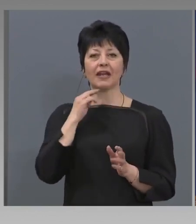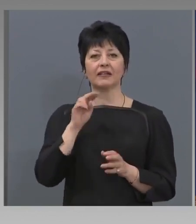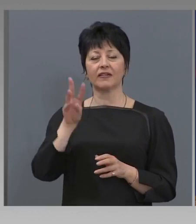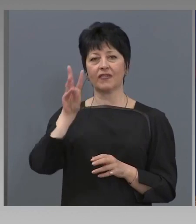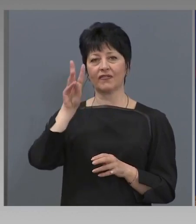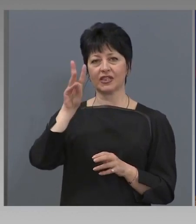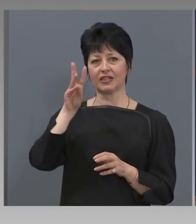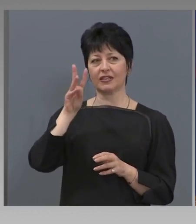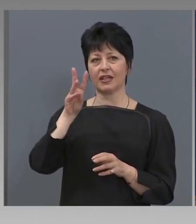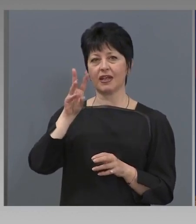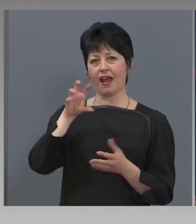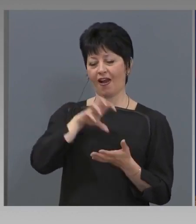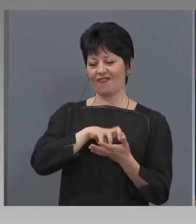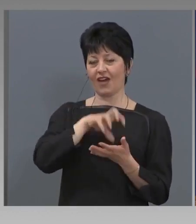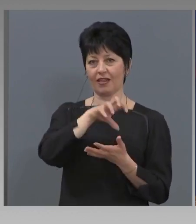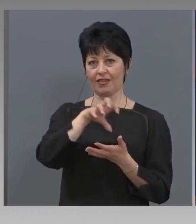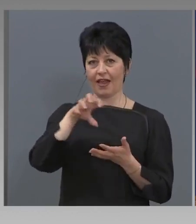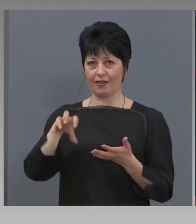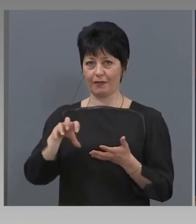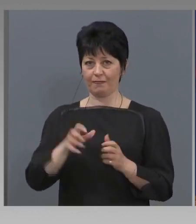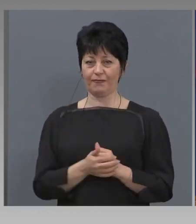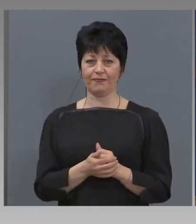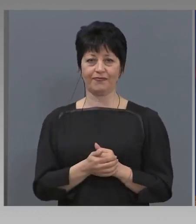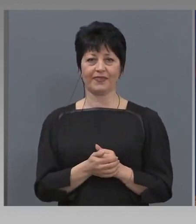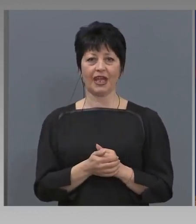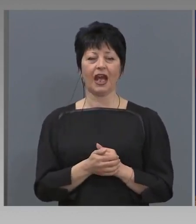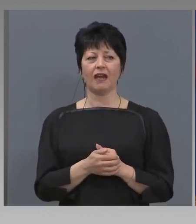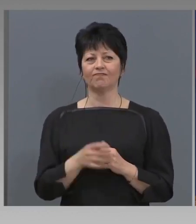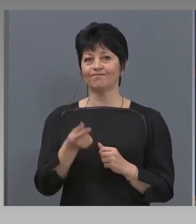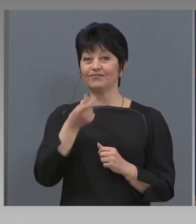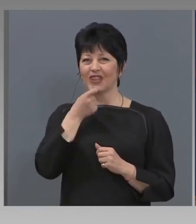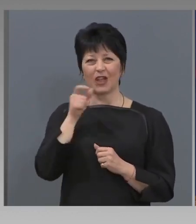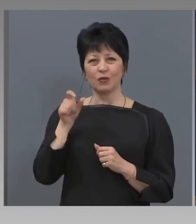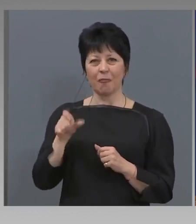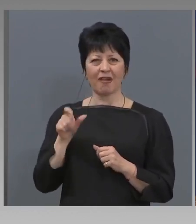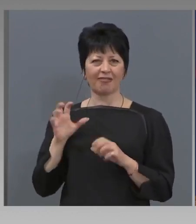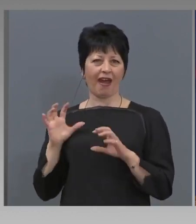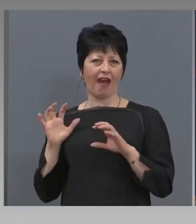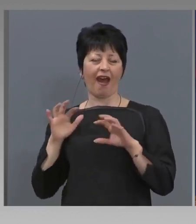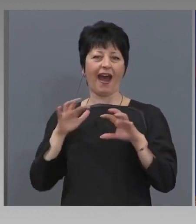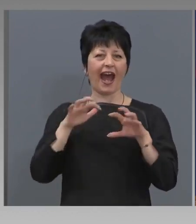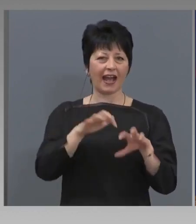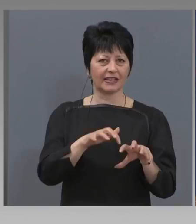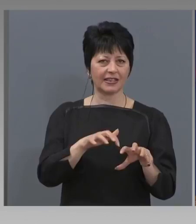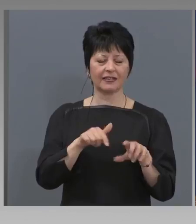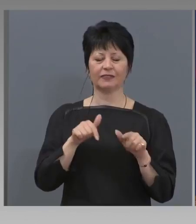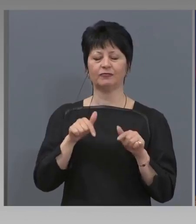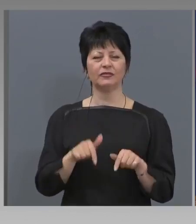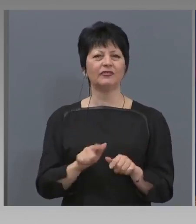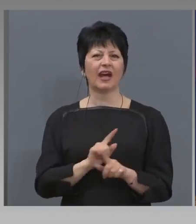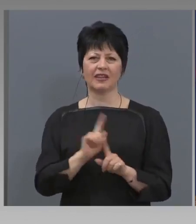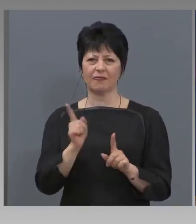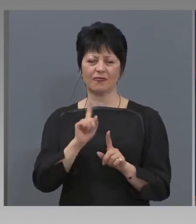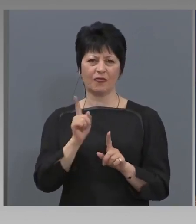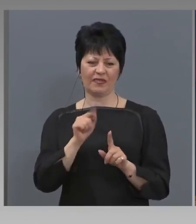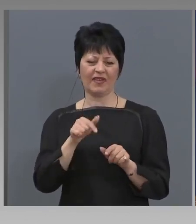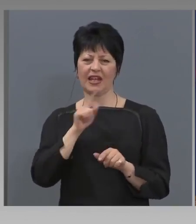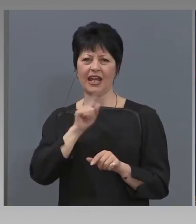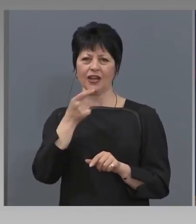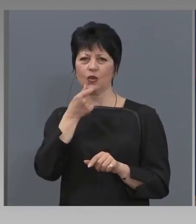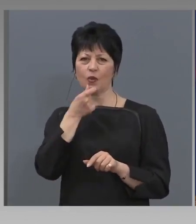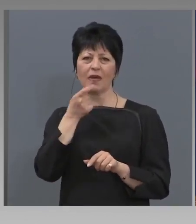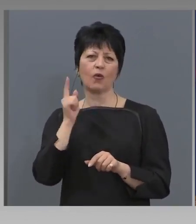Софийски квартали. Акции в... Думата акция в тези моменти изобщо не трябва да се използва.